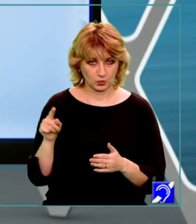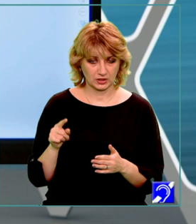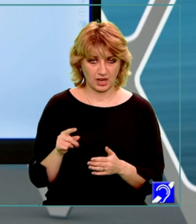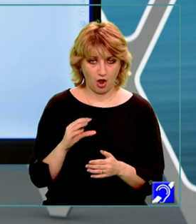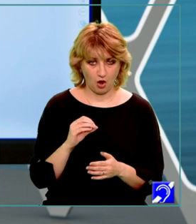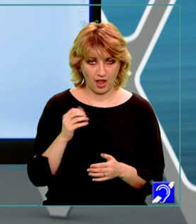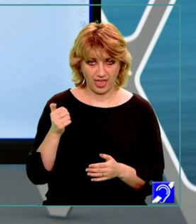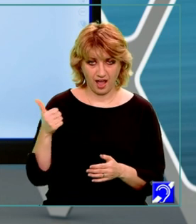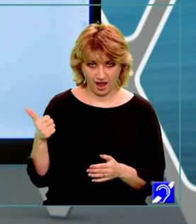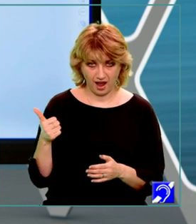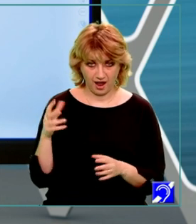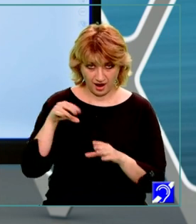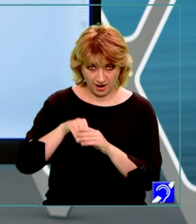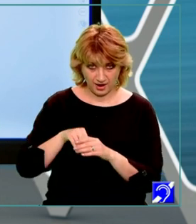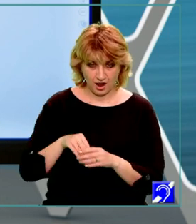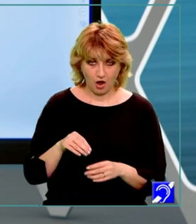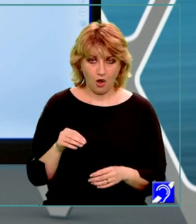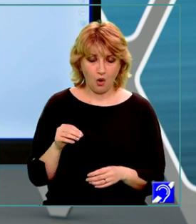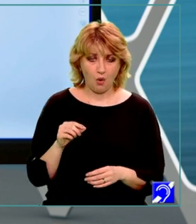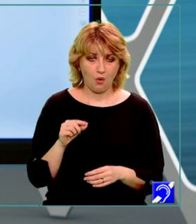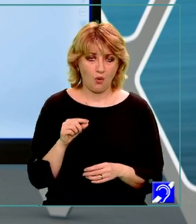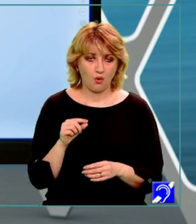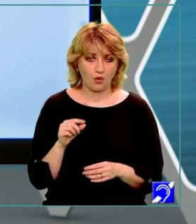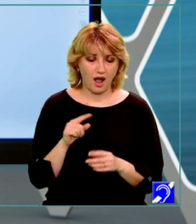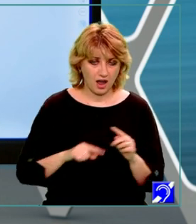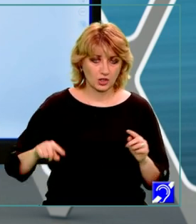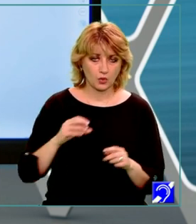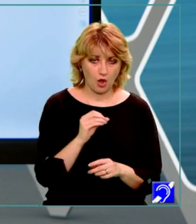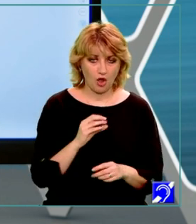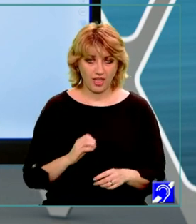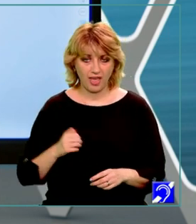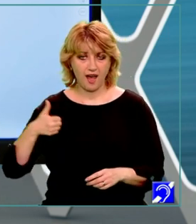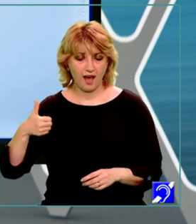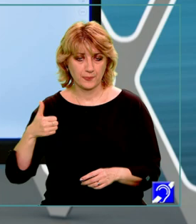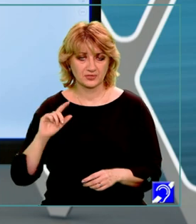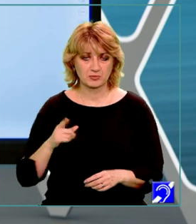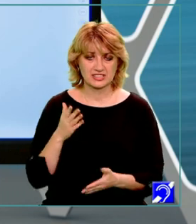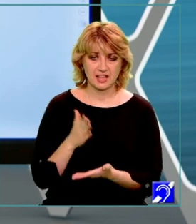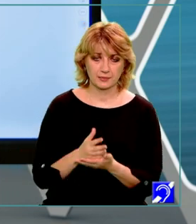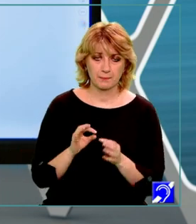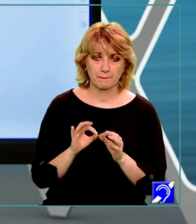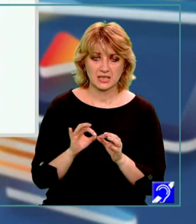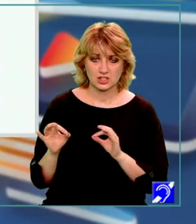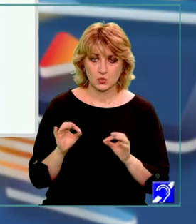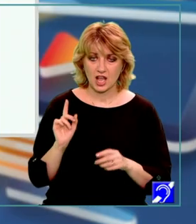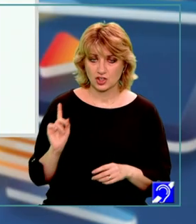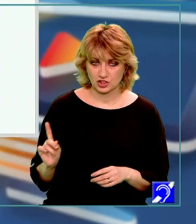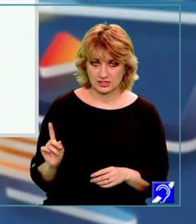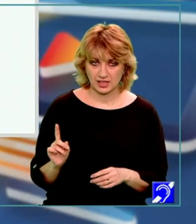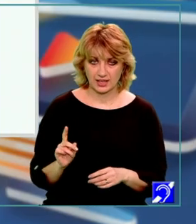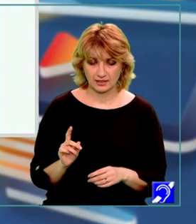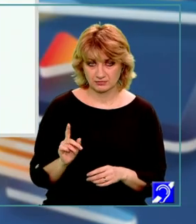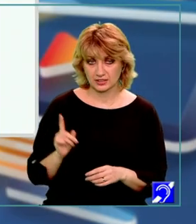OEA este arcul OFA. Deci va trebui să stabilim măsura acestuia. În